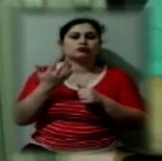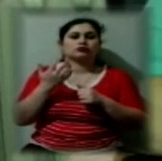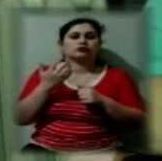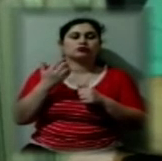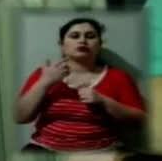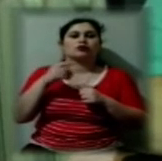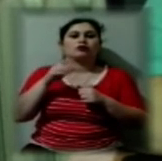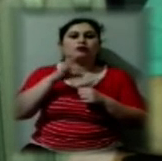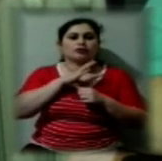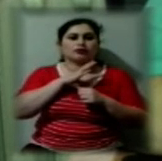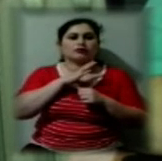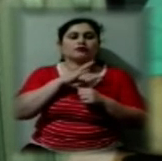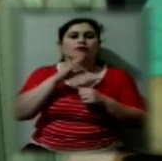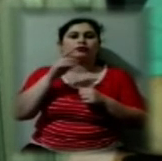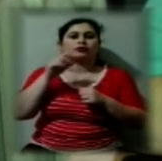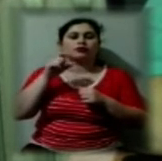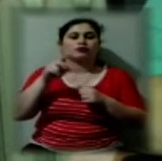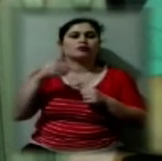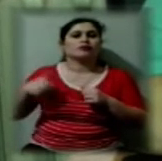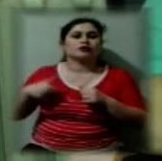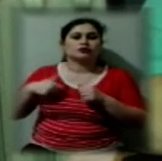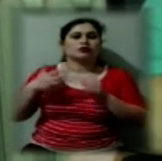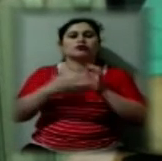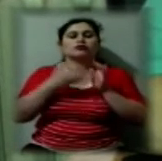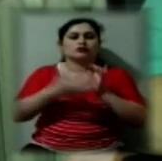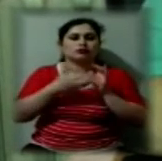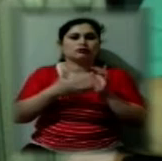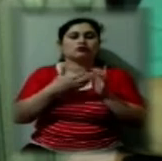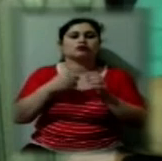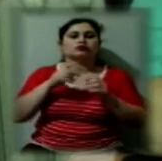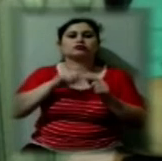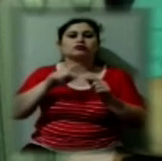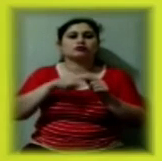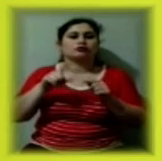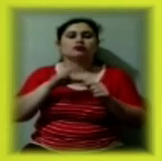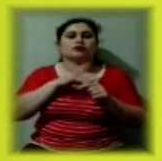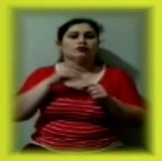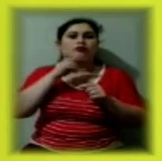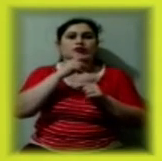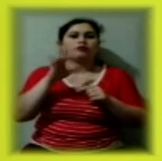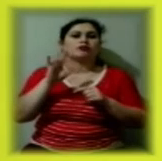з печенковою недостатністю, скоріше всього, отруєння блідною поганкою.